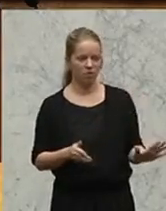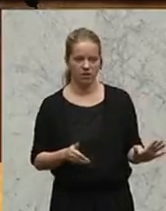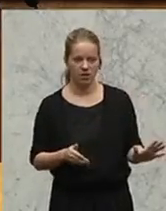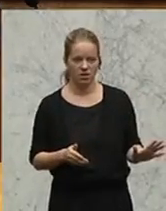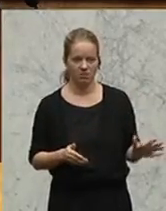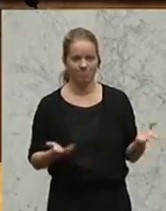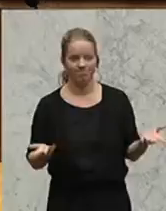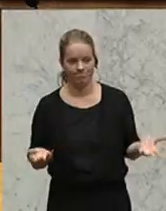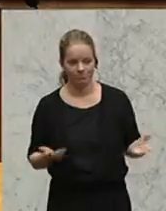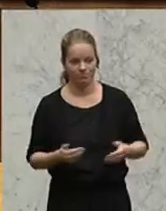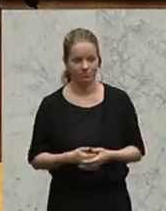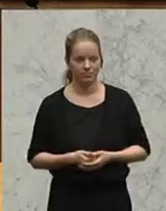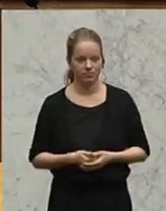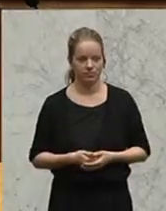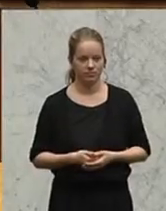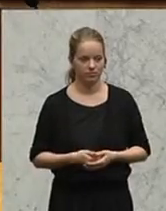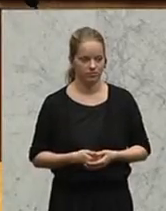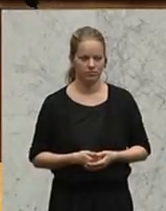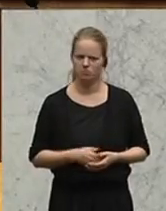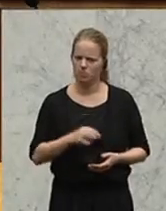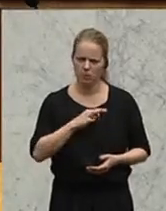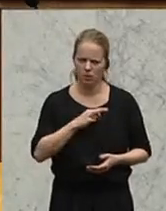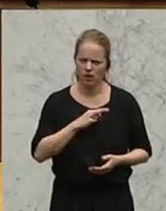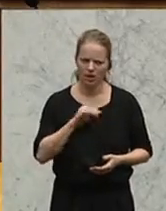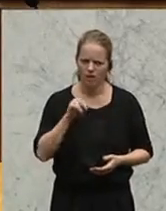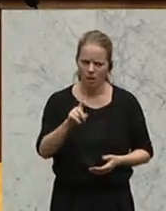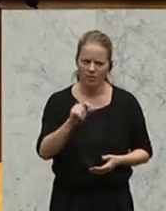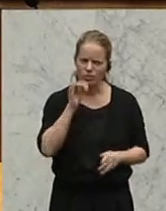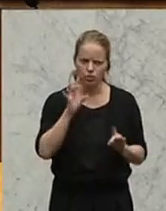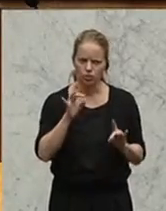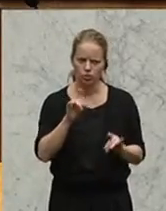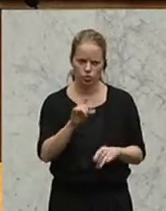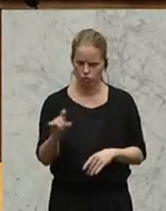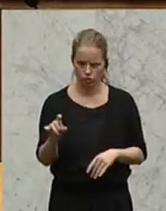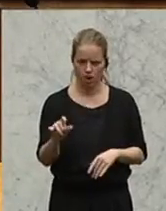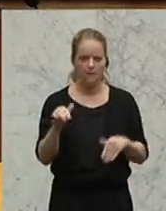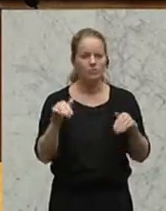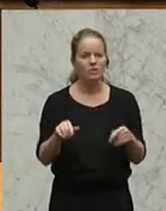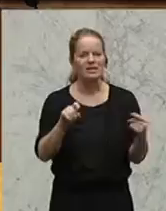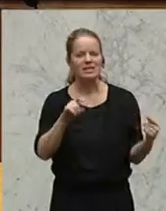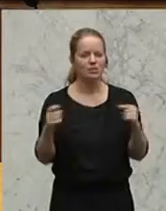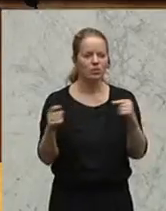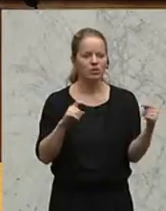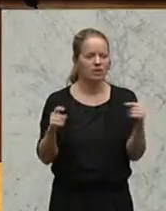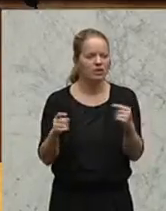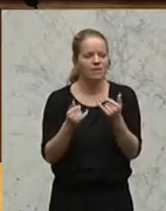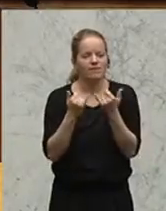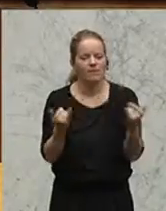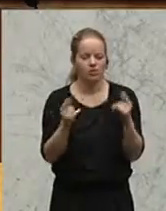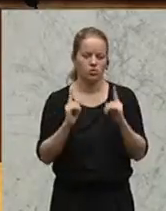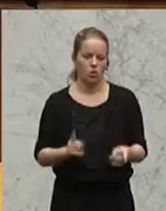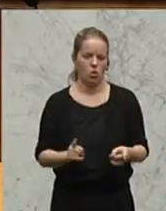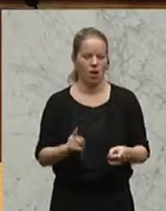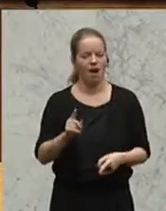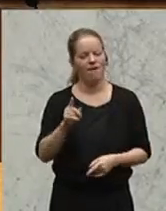ich denke mir, naja, es geht jetzt, ich, um Schuldzuweisungen, es geht darum, glaube ich, zu diskutieren, wie sollte ein Verein für Konsumenteninformation,